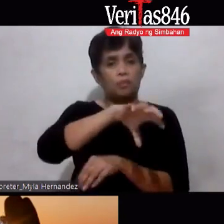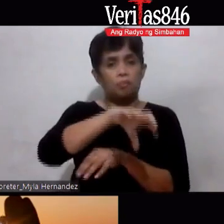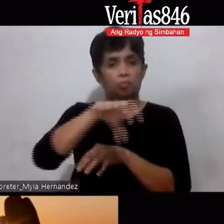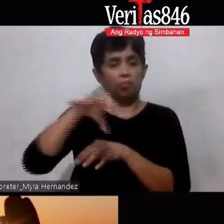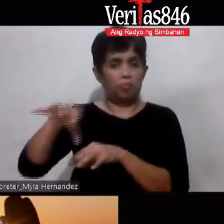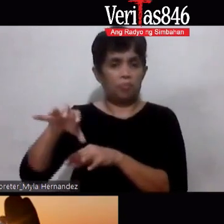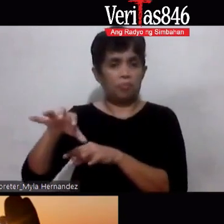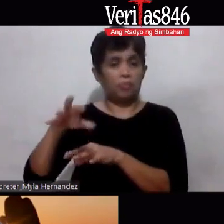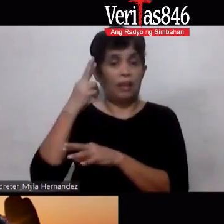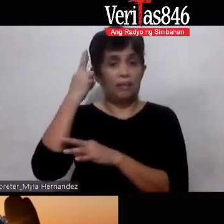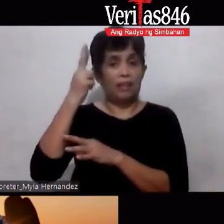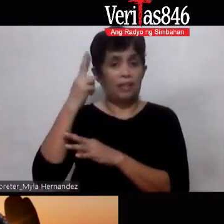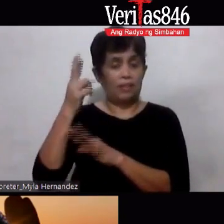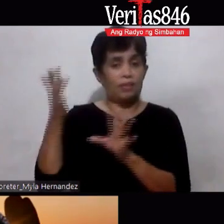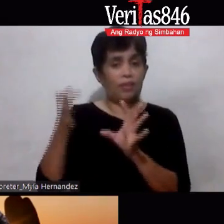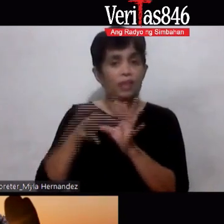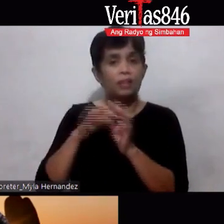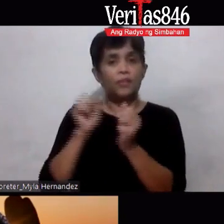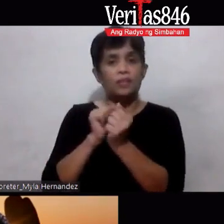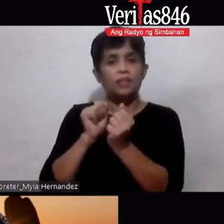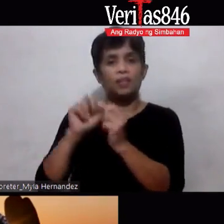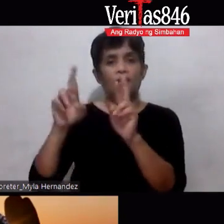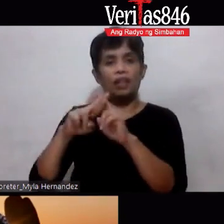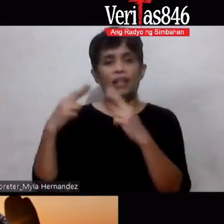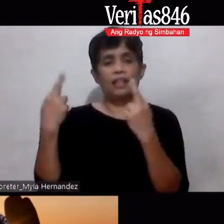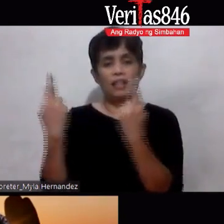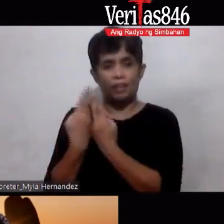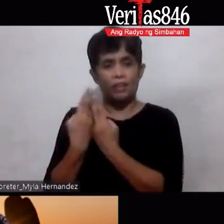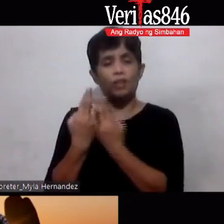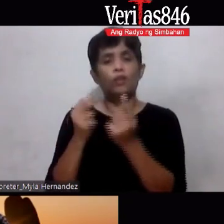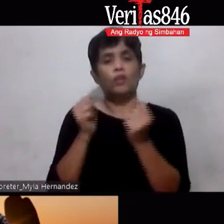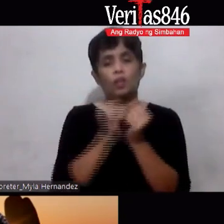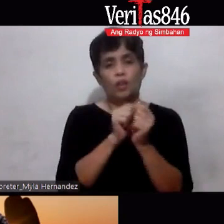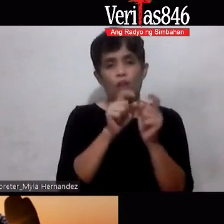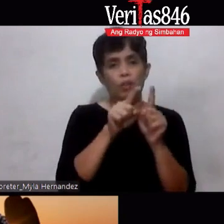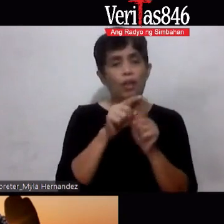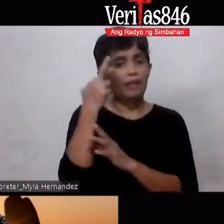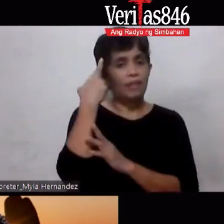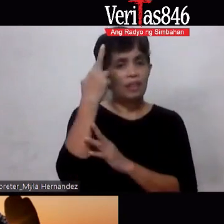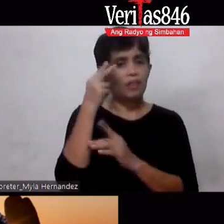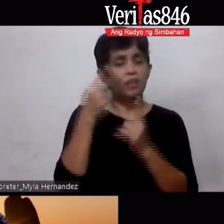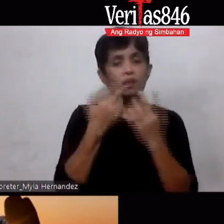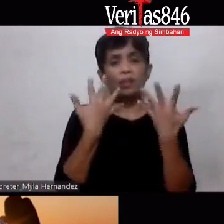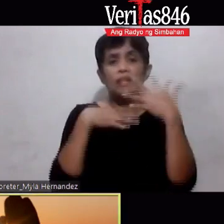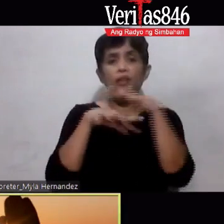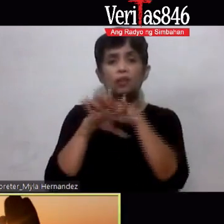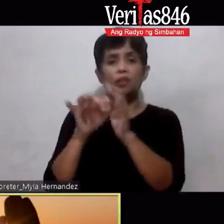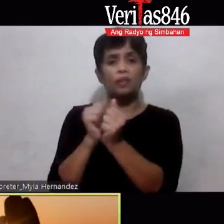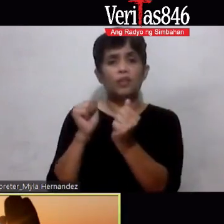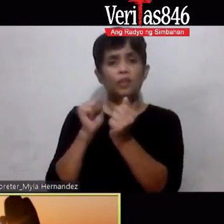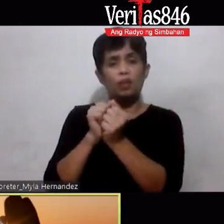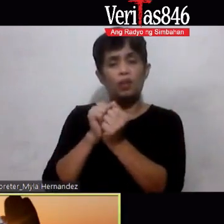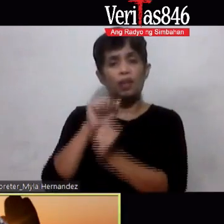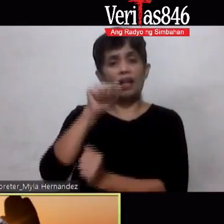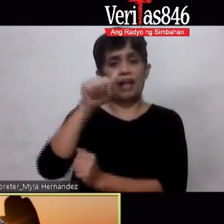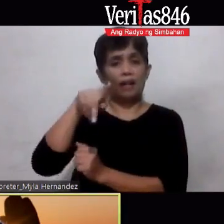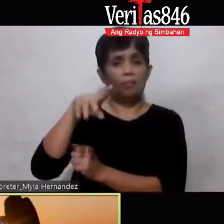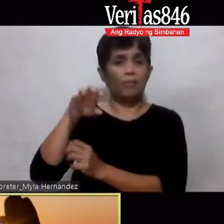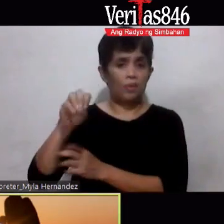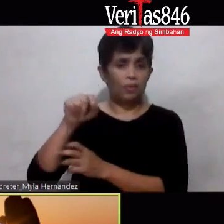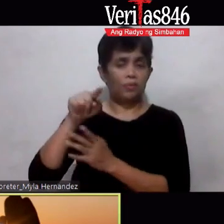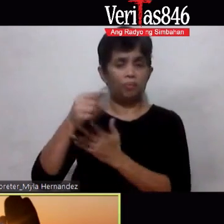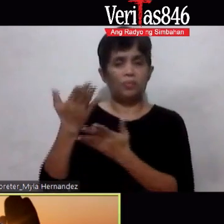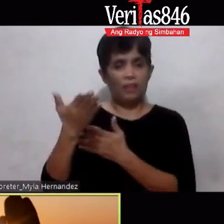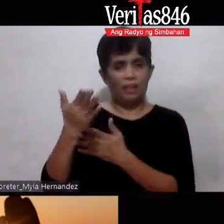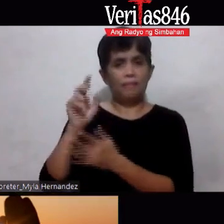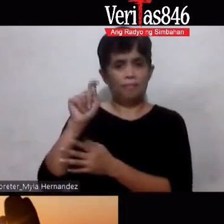connect with your relative okay having a reason to collaborate with your grandchild mag-tiktok tayo i-post natin sa facebook yan